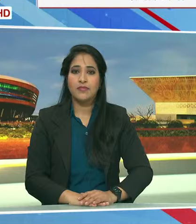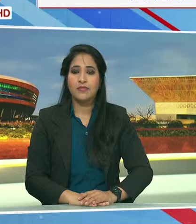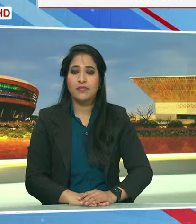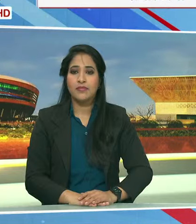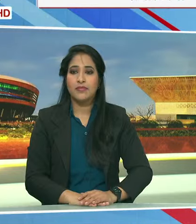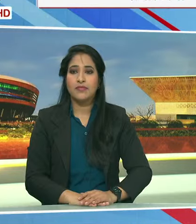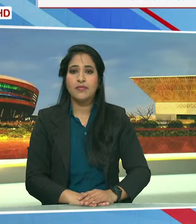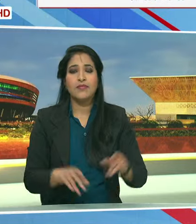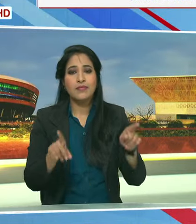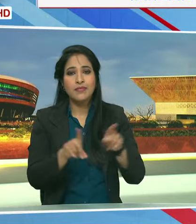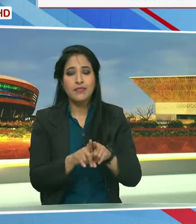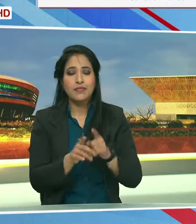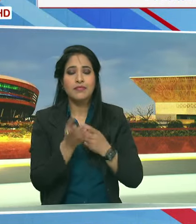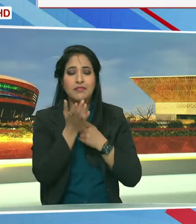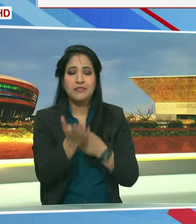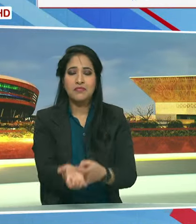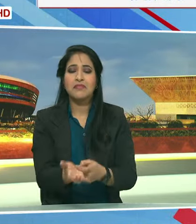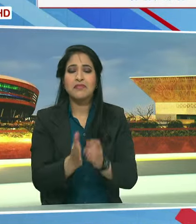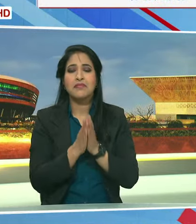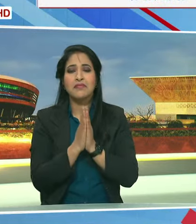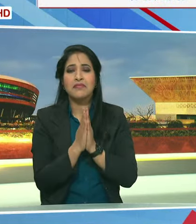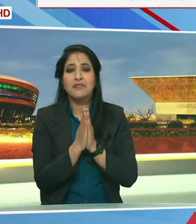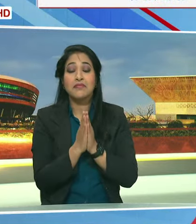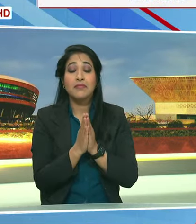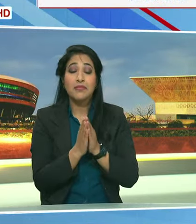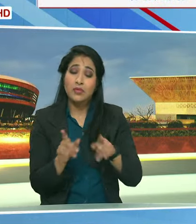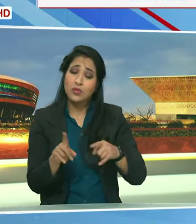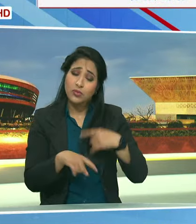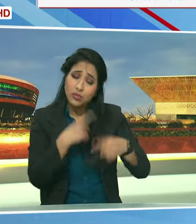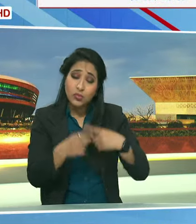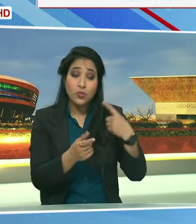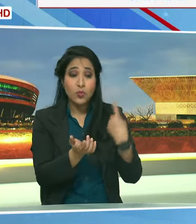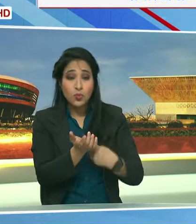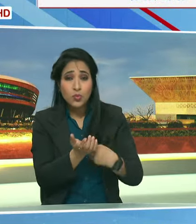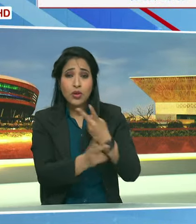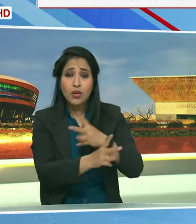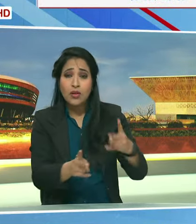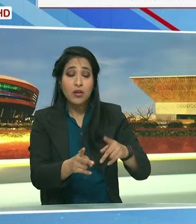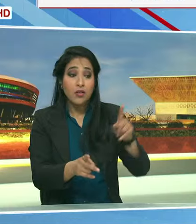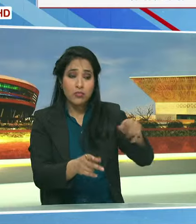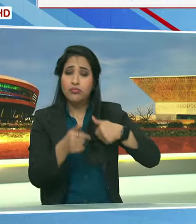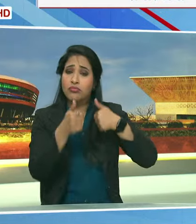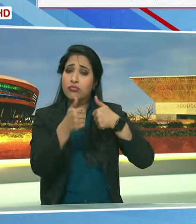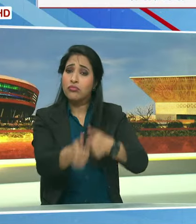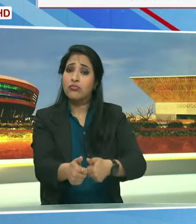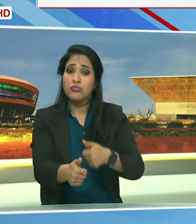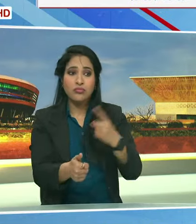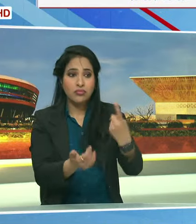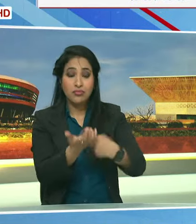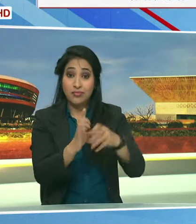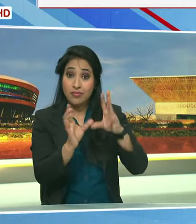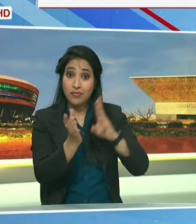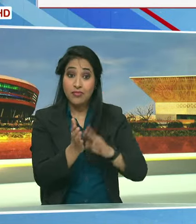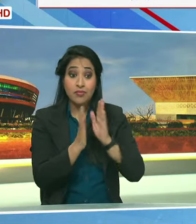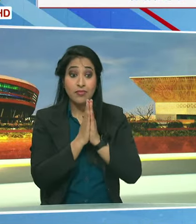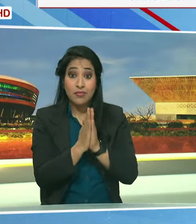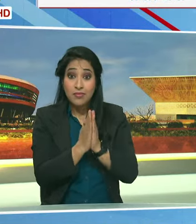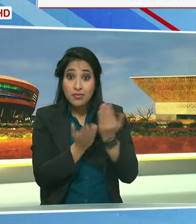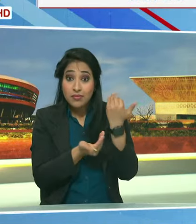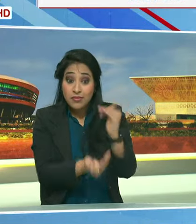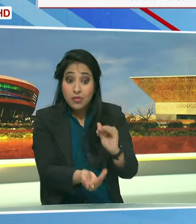ऐसे आराध्यका जिसके कदमों पर हम रोज चलते हैं उनका एक भववे मंदिर उनके चन्म स्थान पर होना